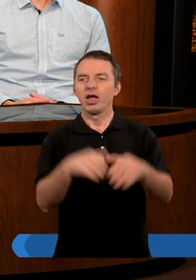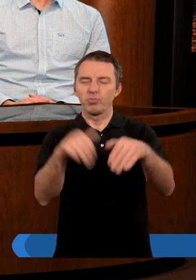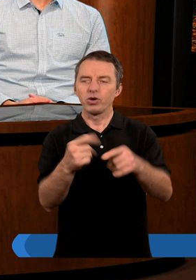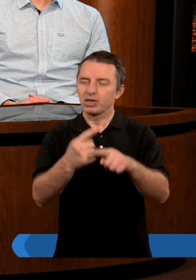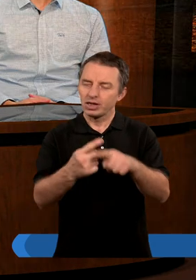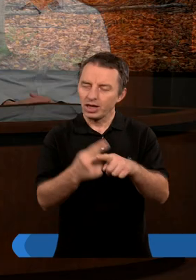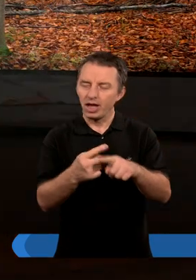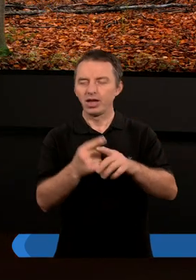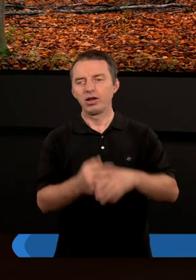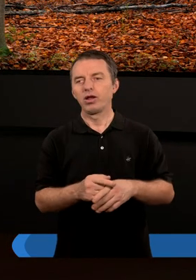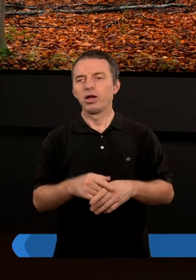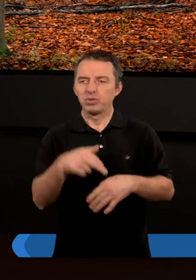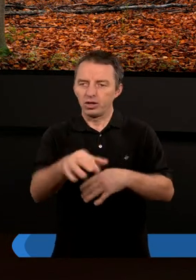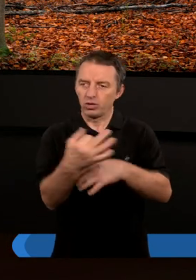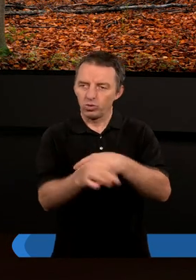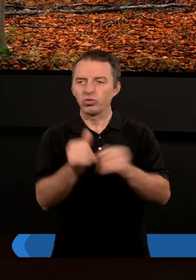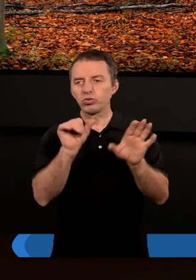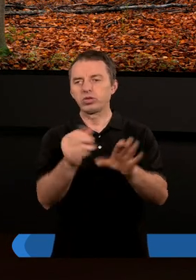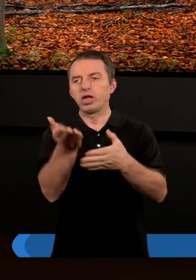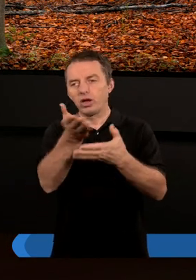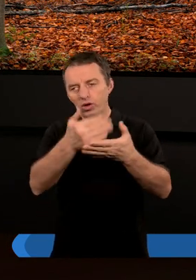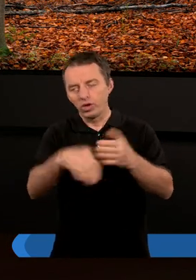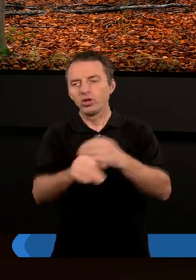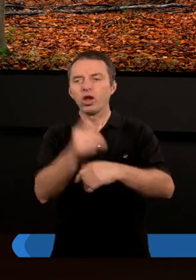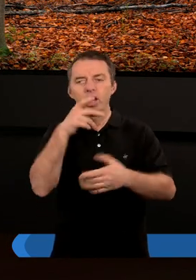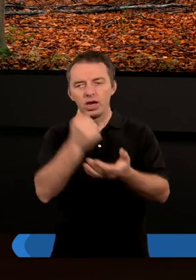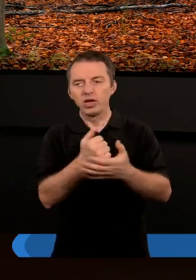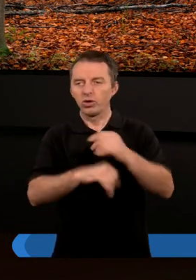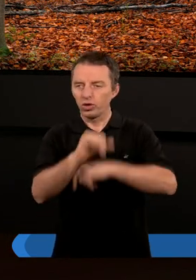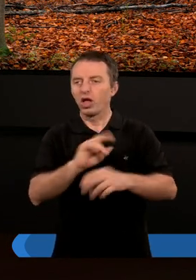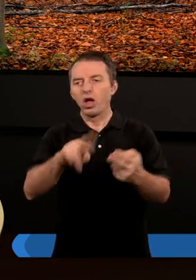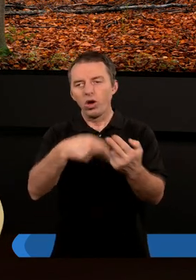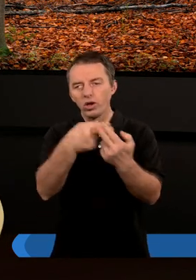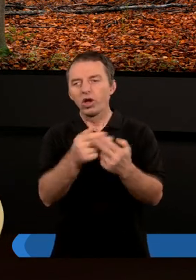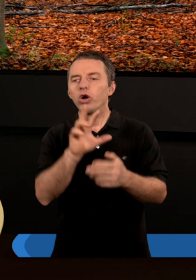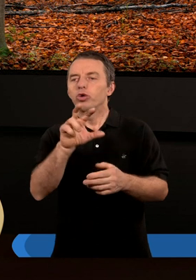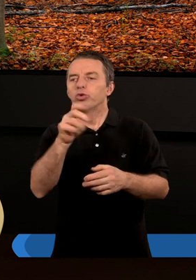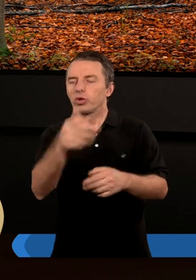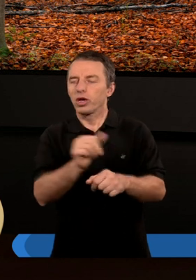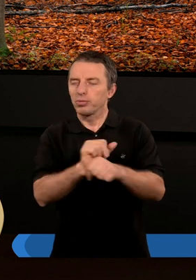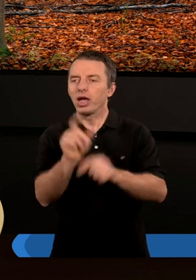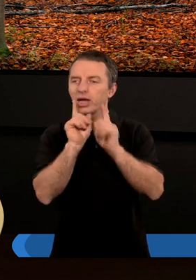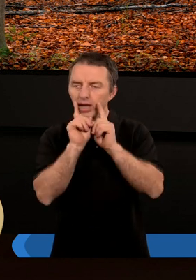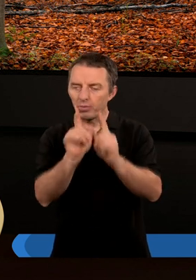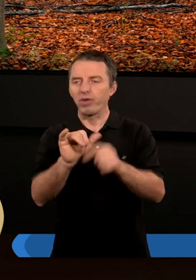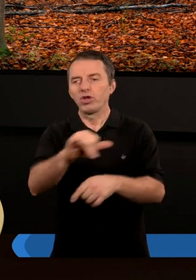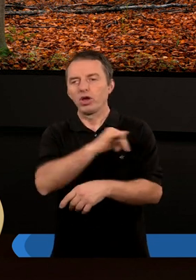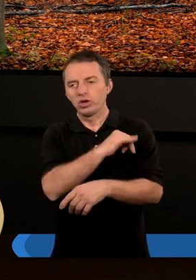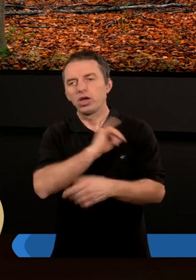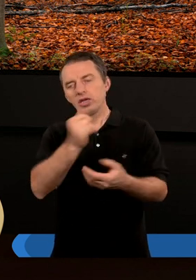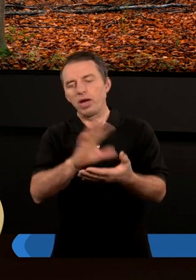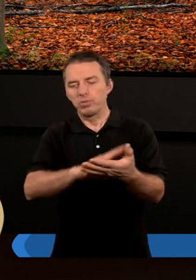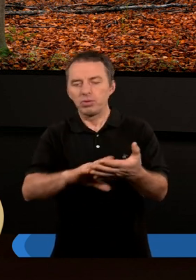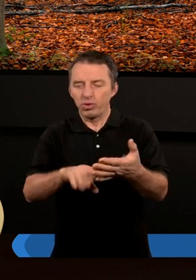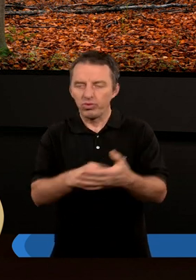Może zanim przejdziemy do studium szóstego rozdziału listu do Rzymian, odpowiemy sobie na pytanie, czym jest tak naprawdę, czym jest grzech?